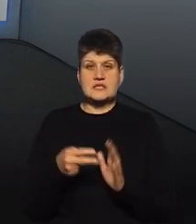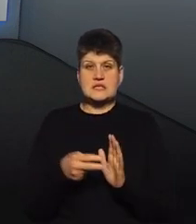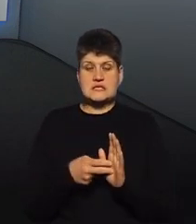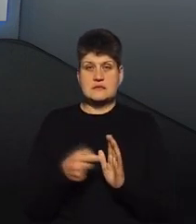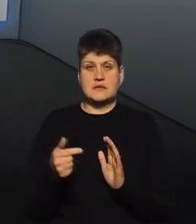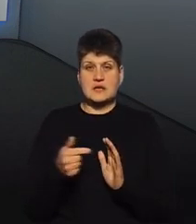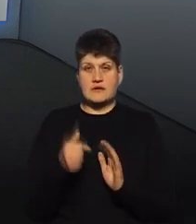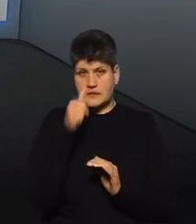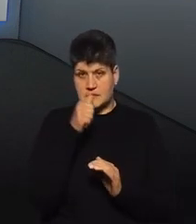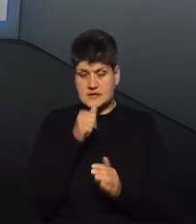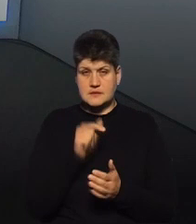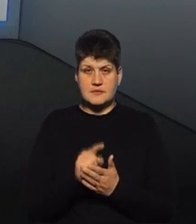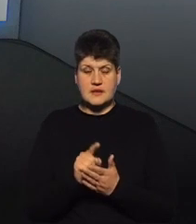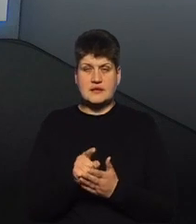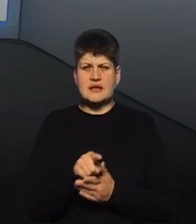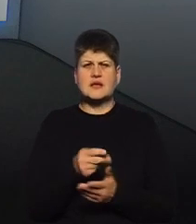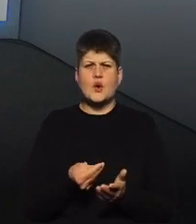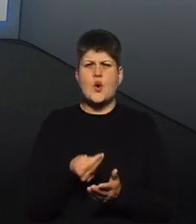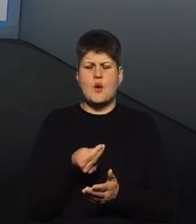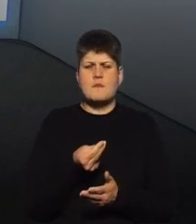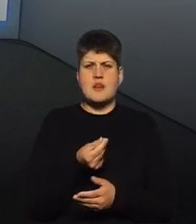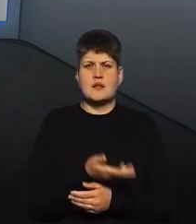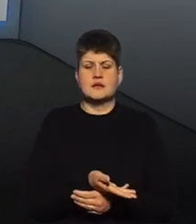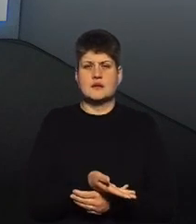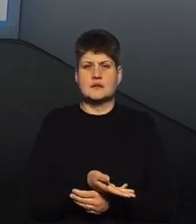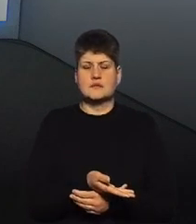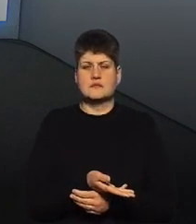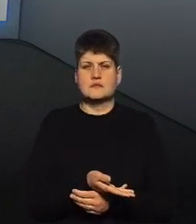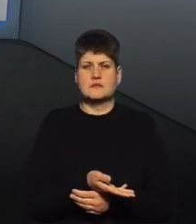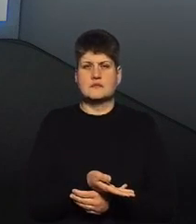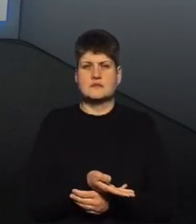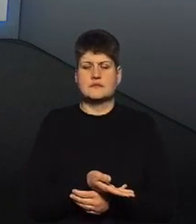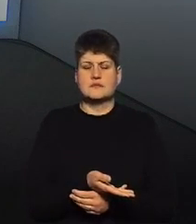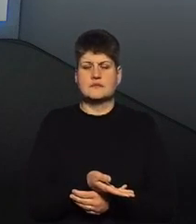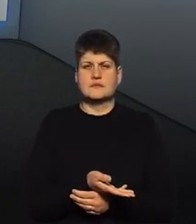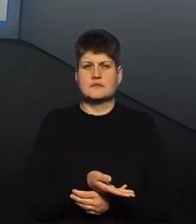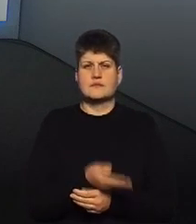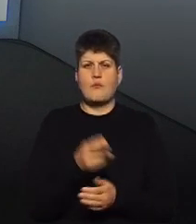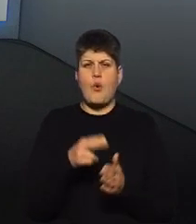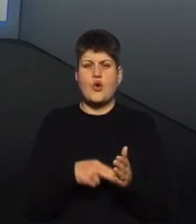пенсії, як їй оплатити цей податок?